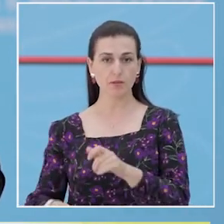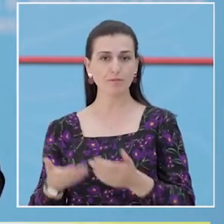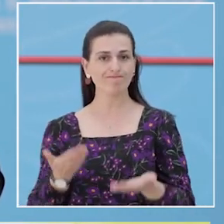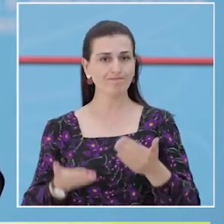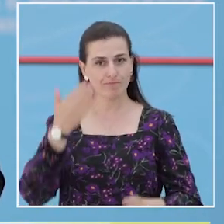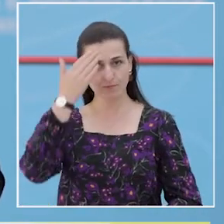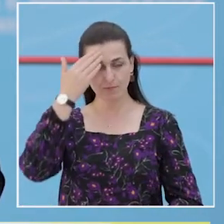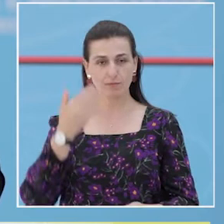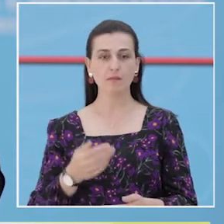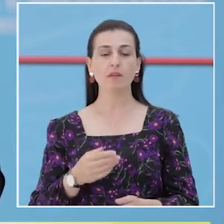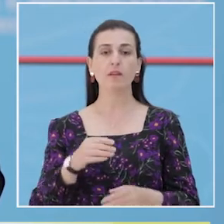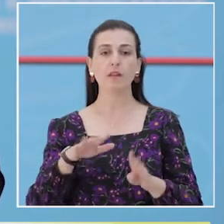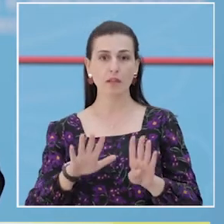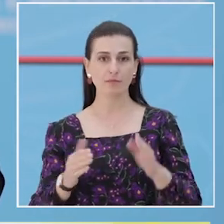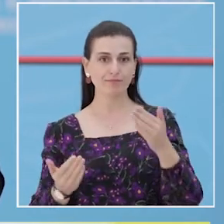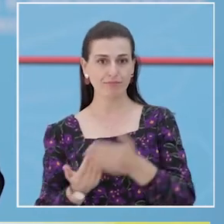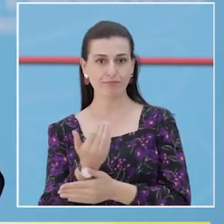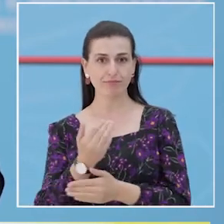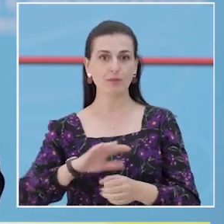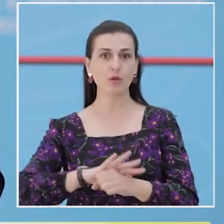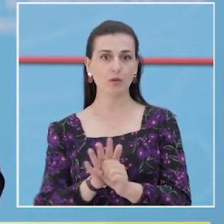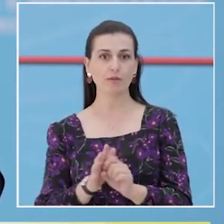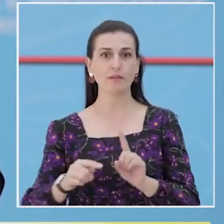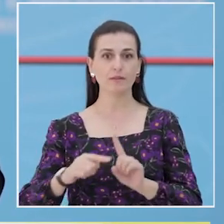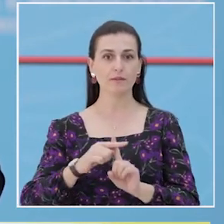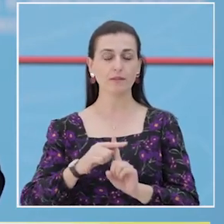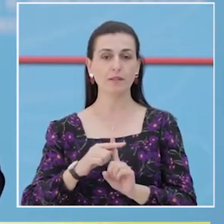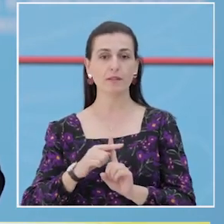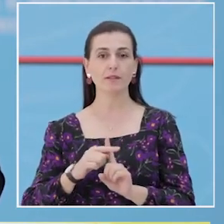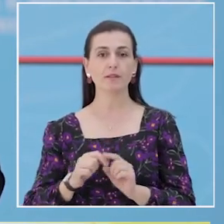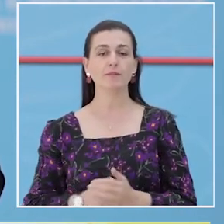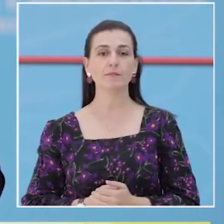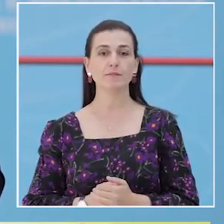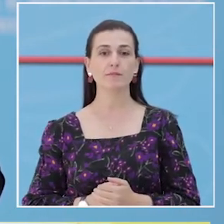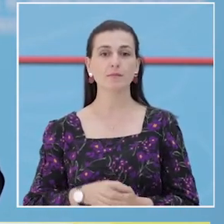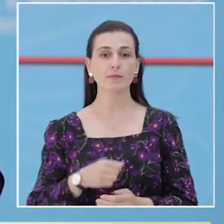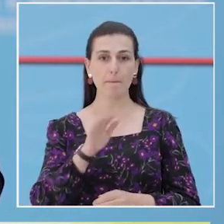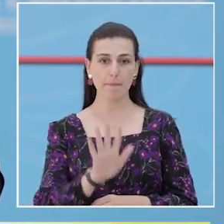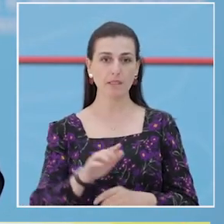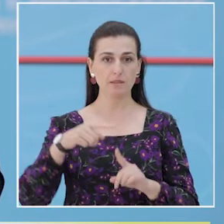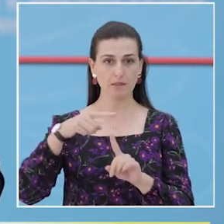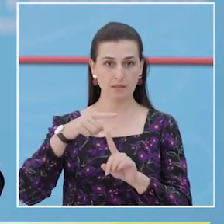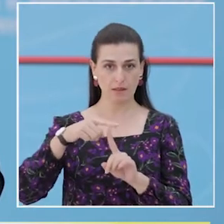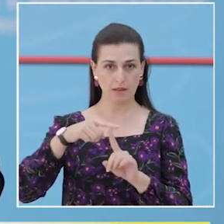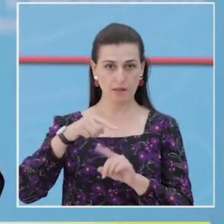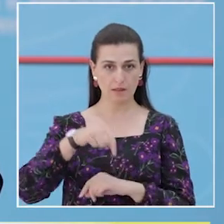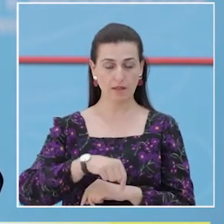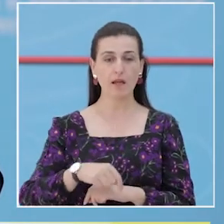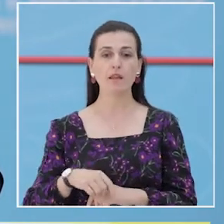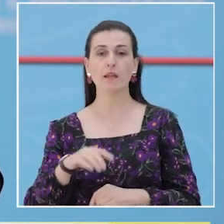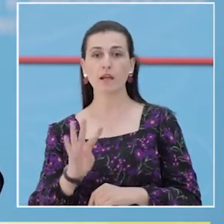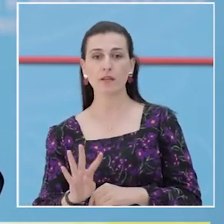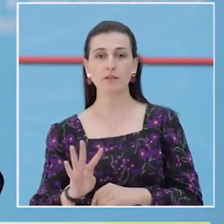nga të cilët vetëm nën prejtyre kanë dalë pozitiv në dy bashkite vëndit, 5 raste në Tiran dhe 4 raste i kemi në kryi.